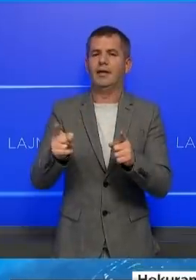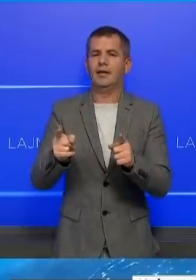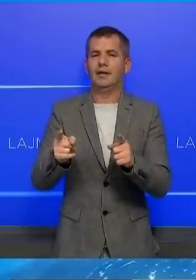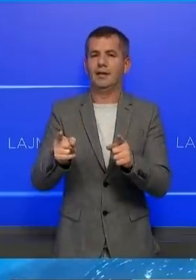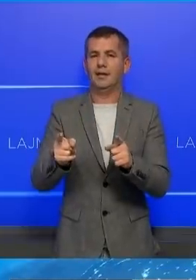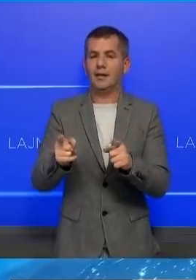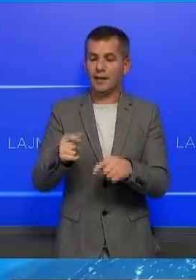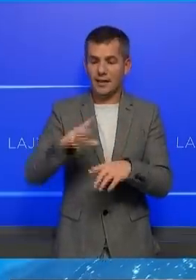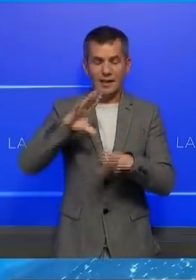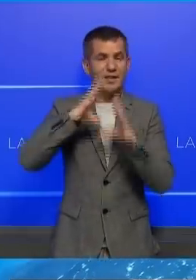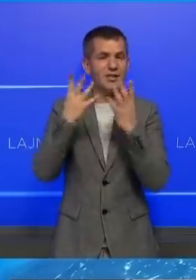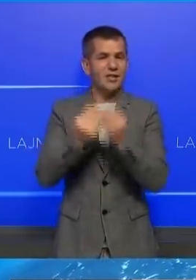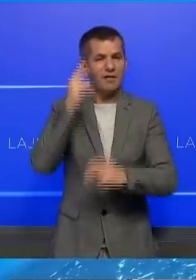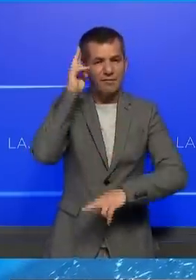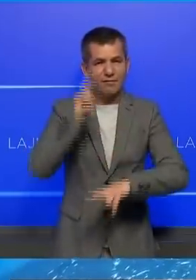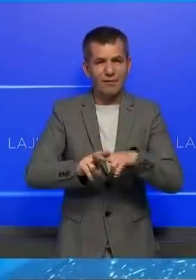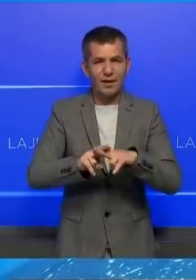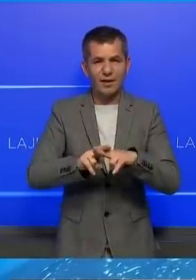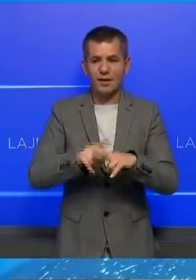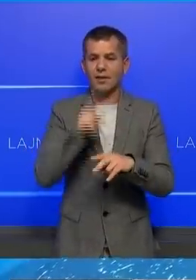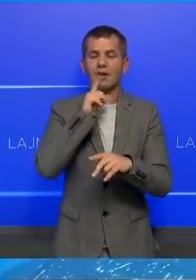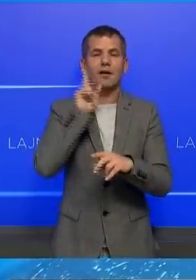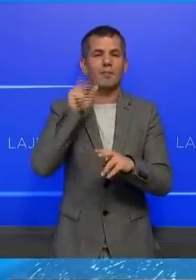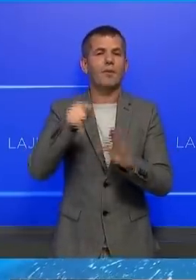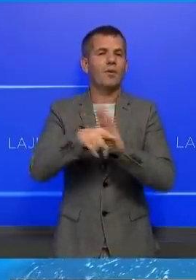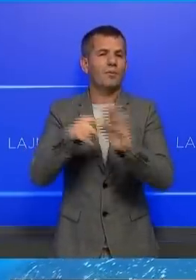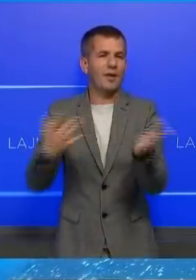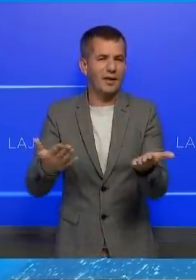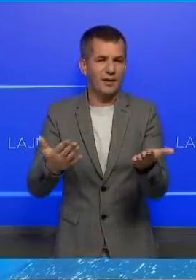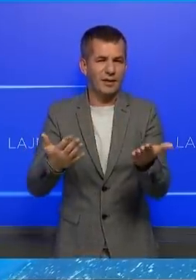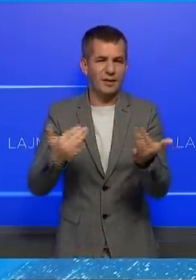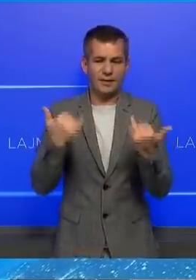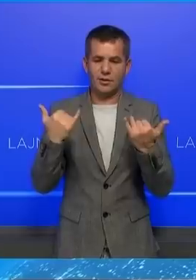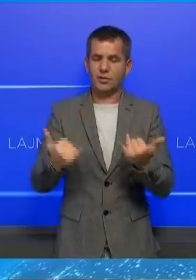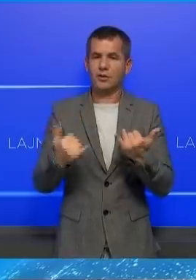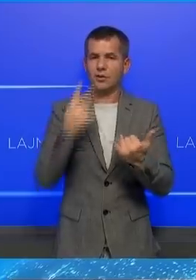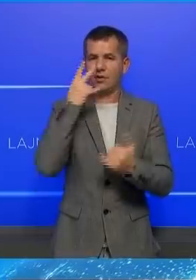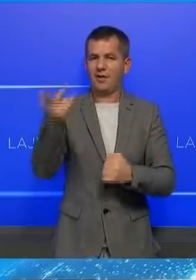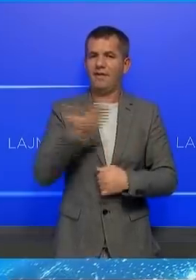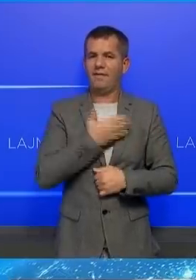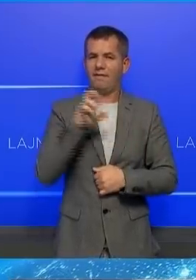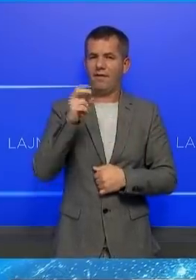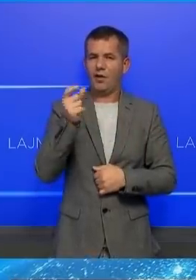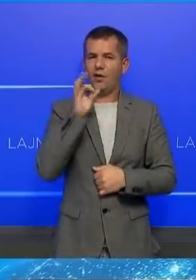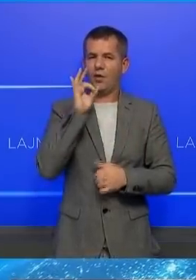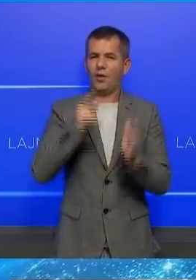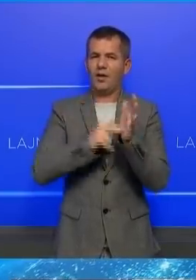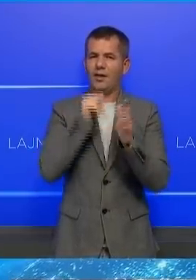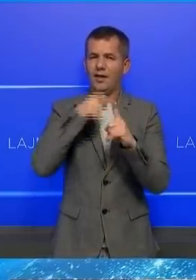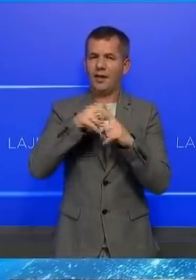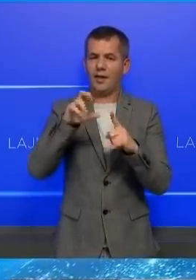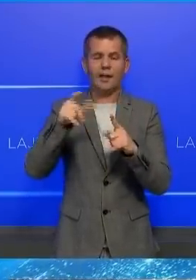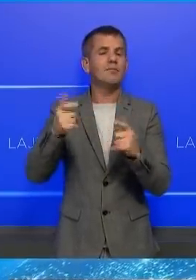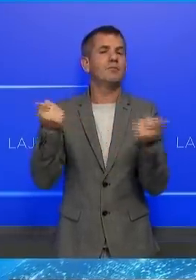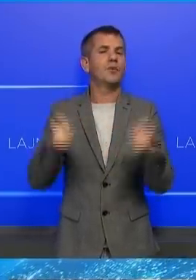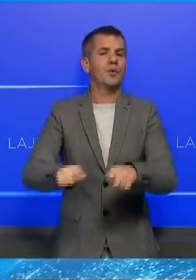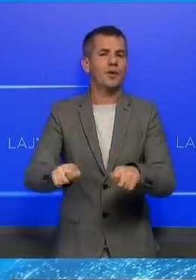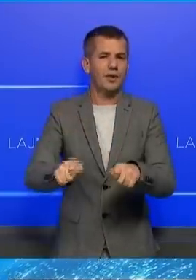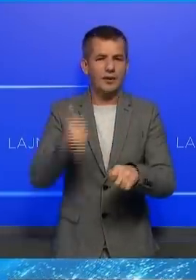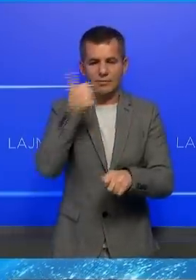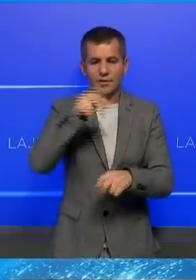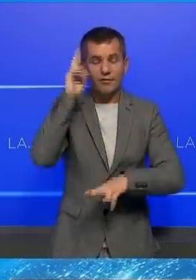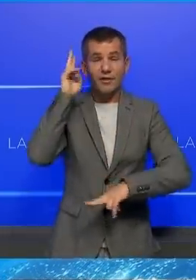Gjitha vendimet kanë konsekuenca. Konsekuenca sot dështë feroniklin bëllur përshkak të vendimet t'juja, përshkak se